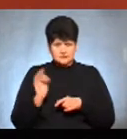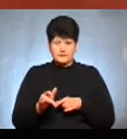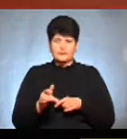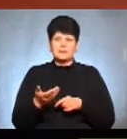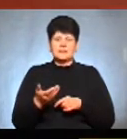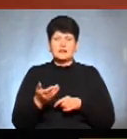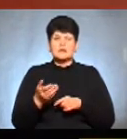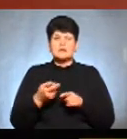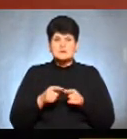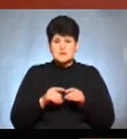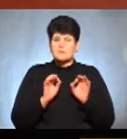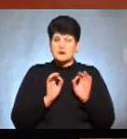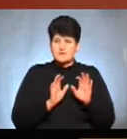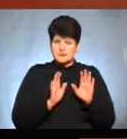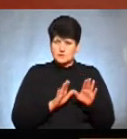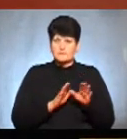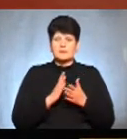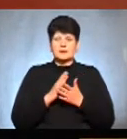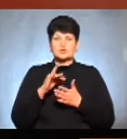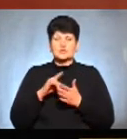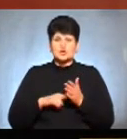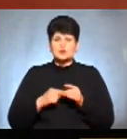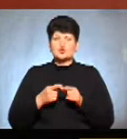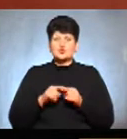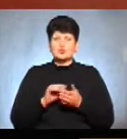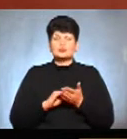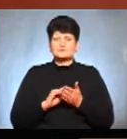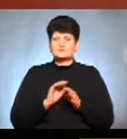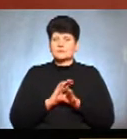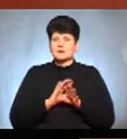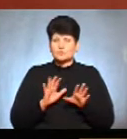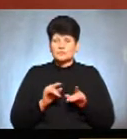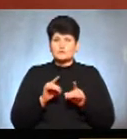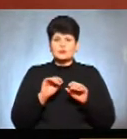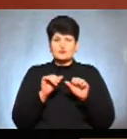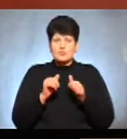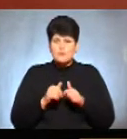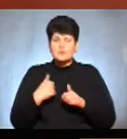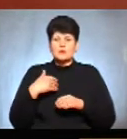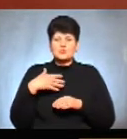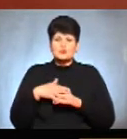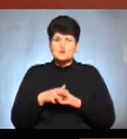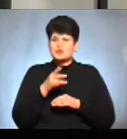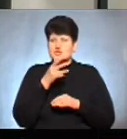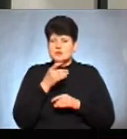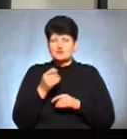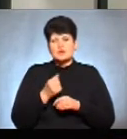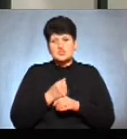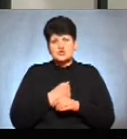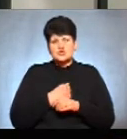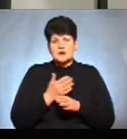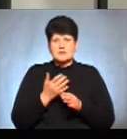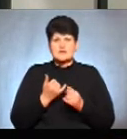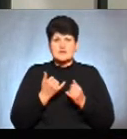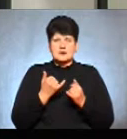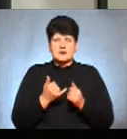однозначно. Це правильно. Маємо надію, що цього не повториться. І вони будуть сформовані, тим більше ми розуміємо, що часу, на жаль, для, скажімо